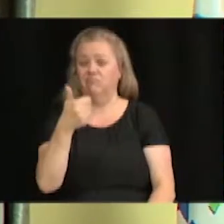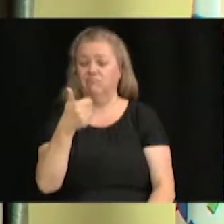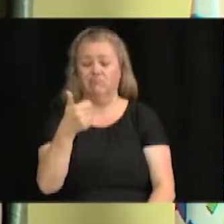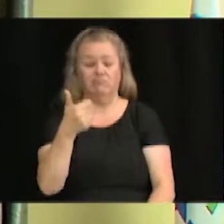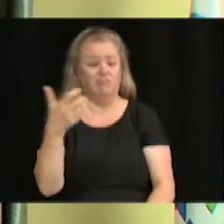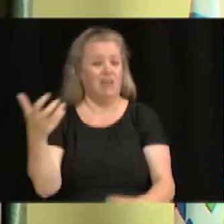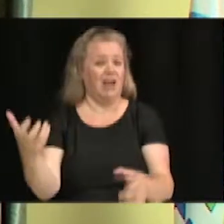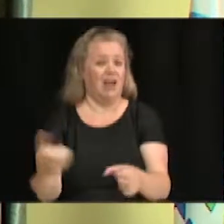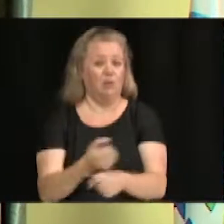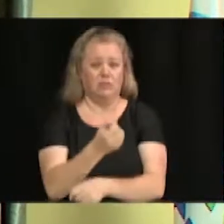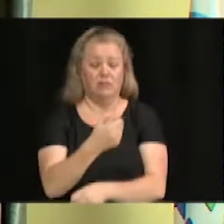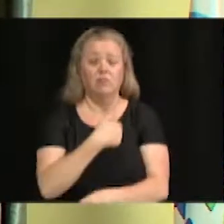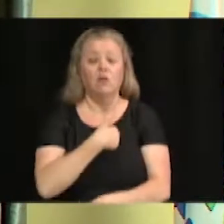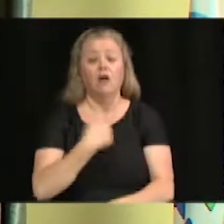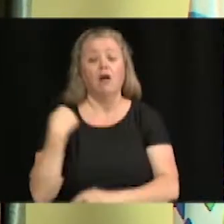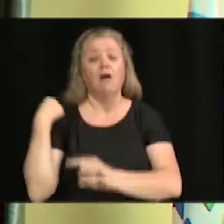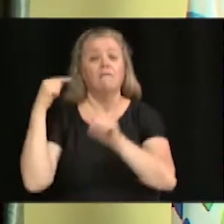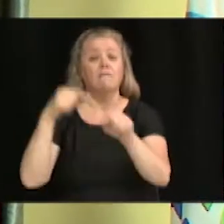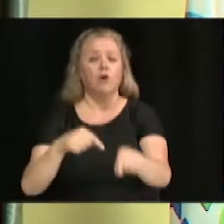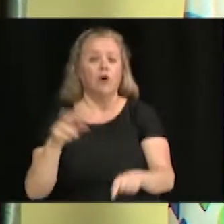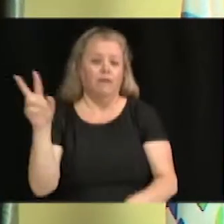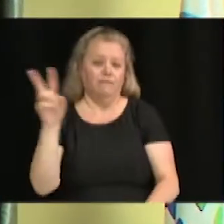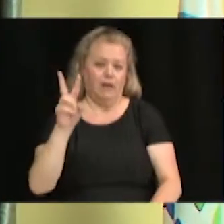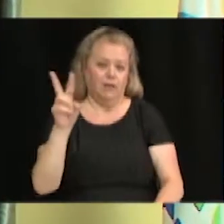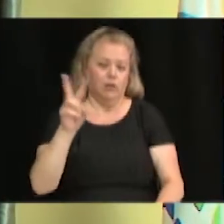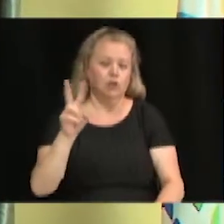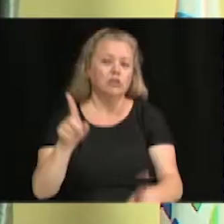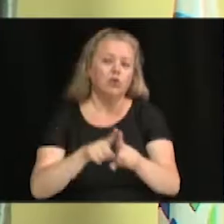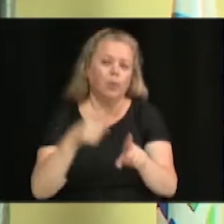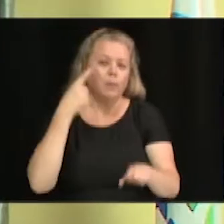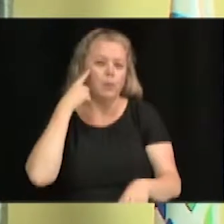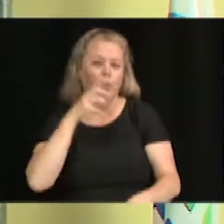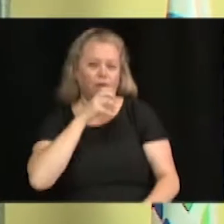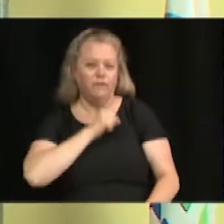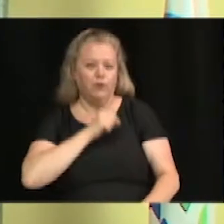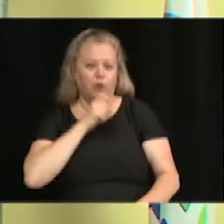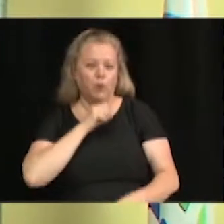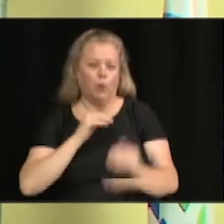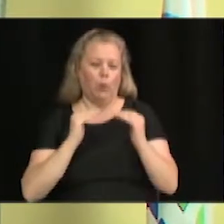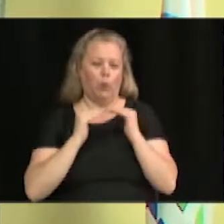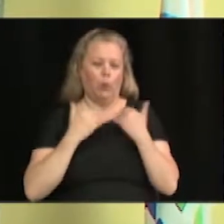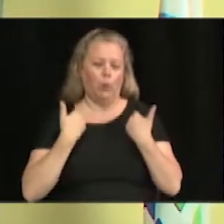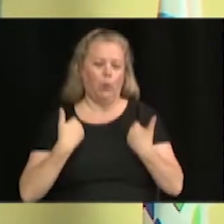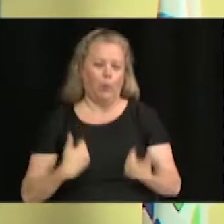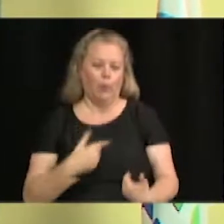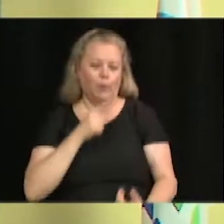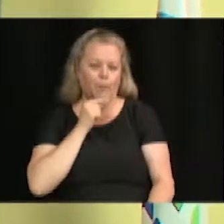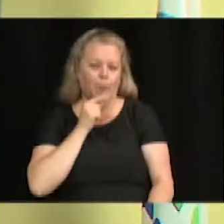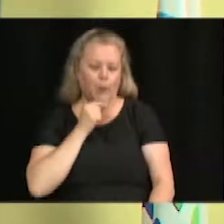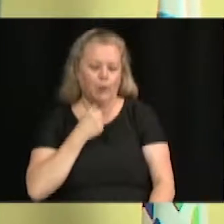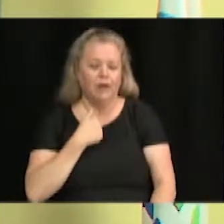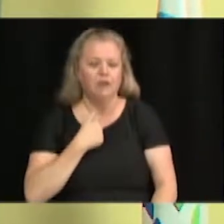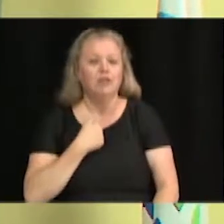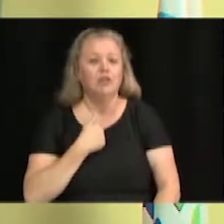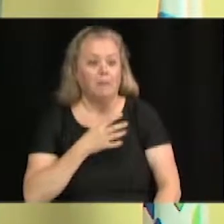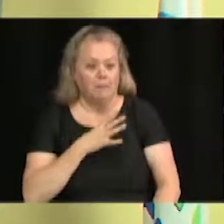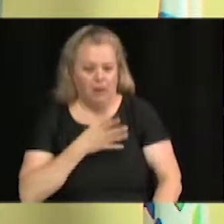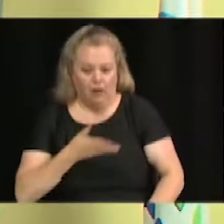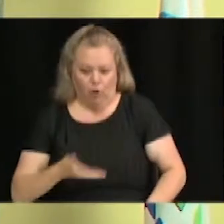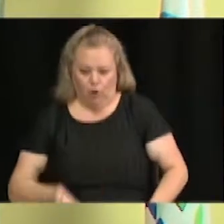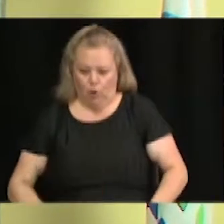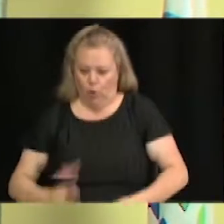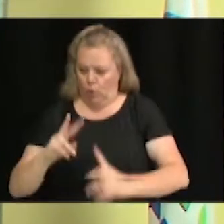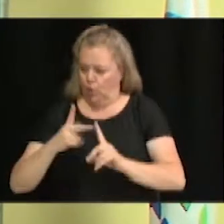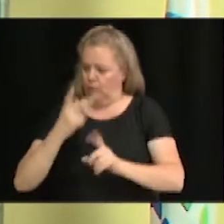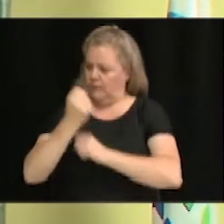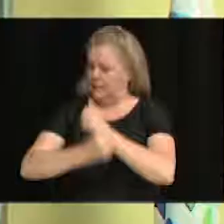C'était plus pour les vieux rockers comme moi de mon âge, mais blague à part, en fait c'est la deuxième édition,